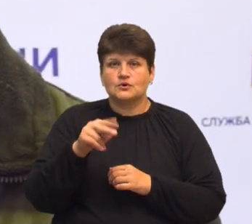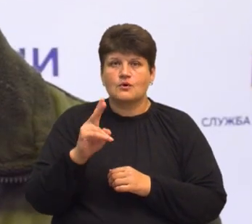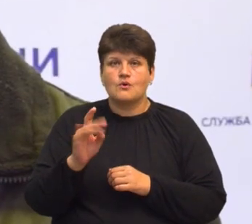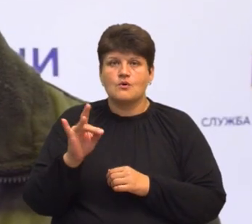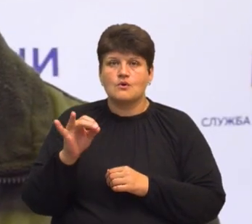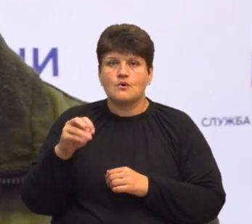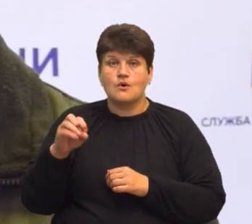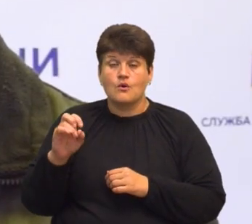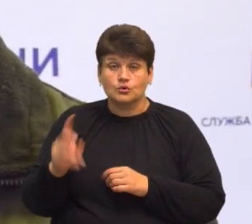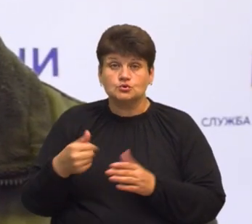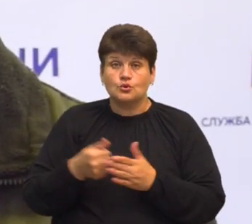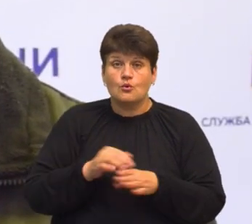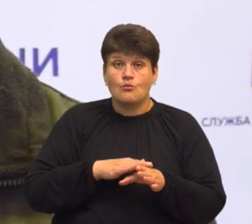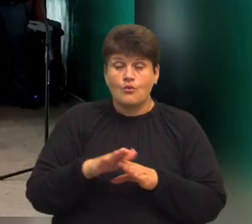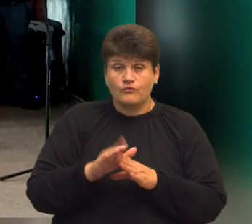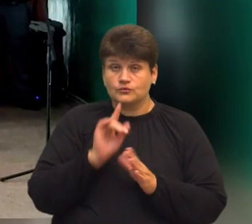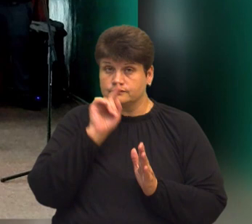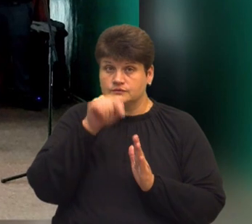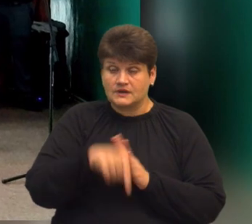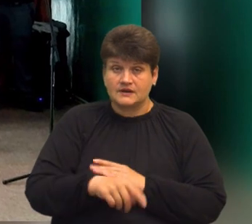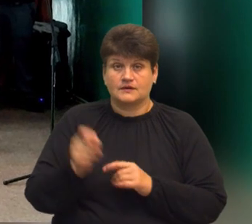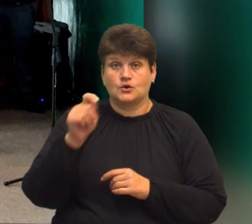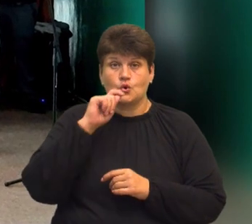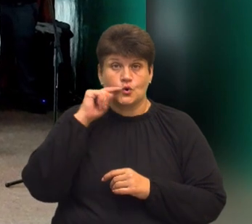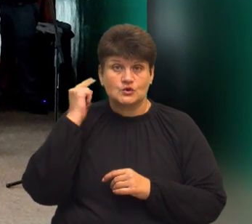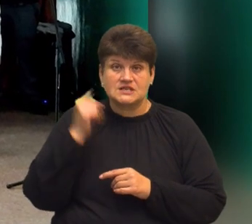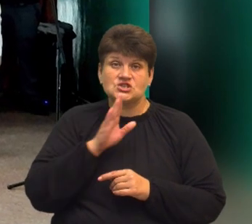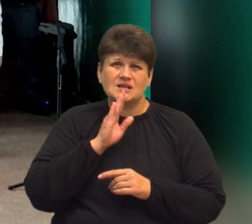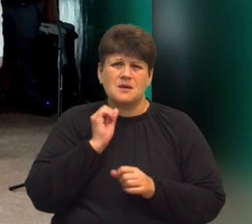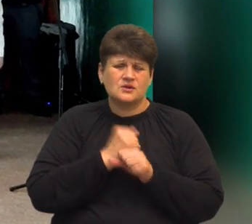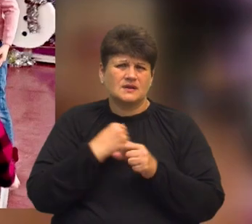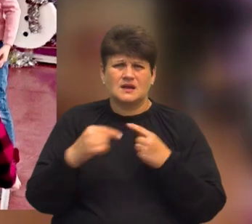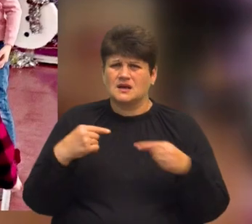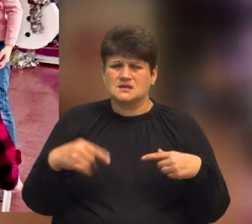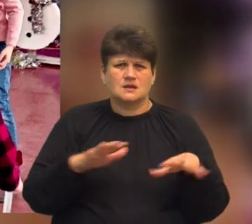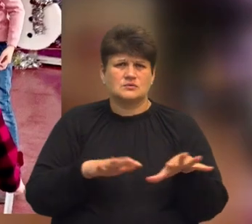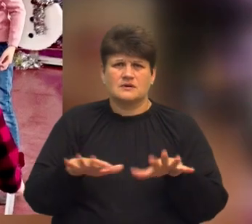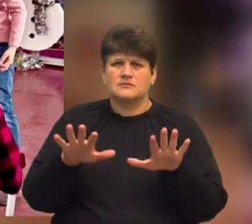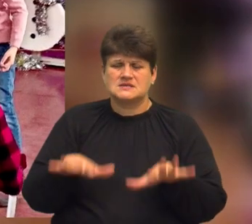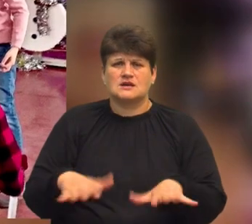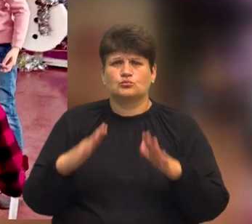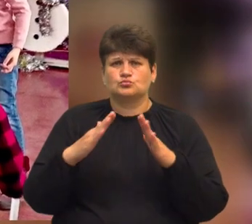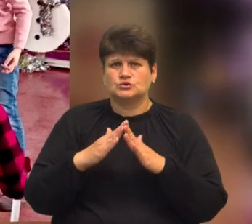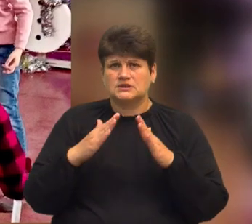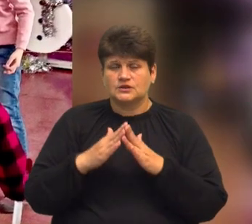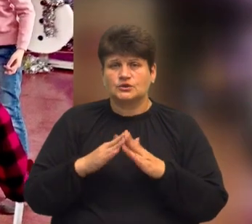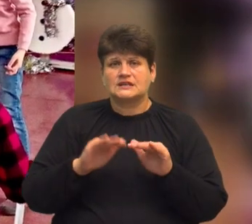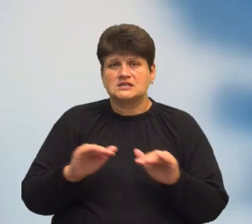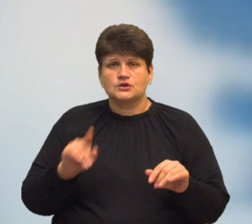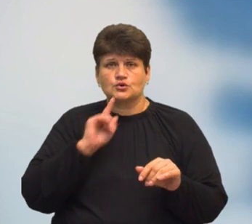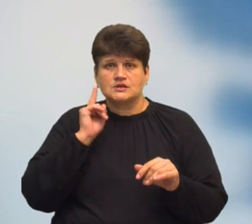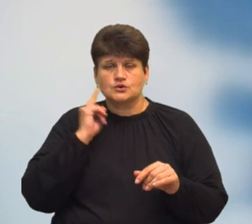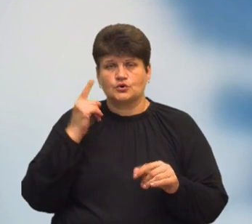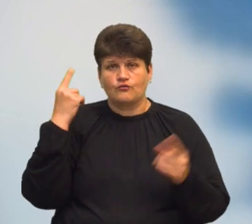словами, до пульномасштабного вторгнення російських військ жінка працювала на різних посадах у місцевому будинку дитячої та юнацької творчості, а також у